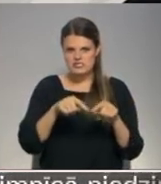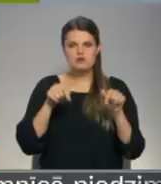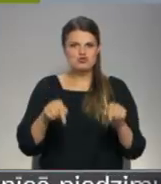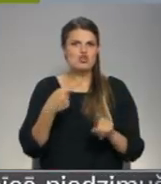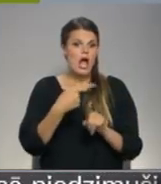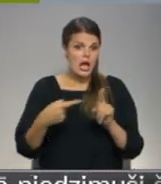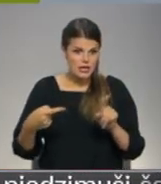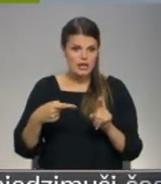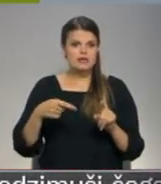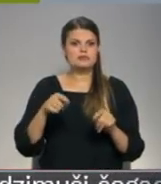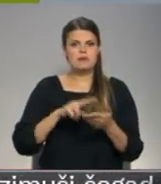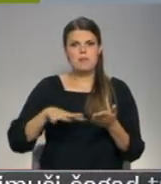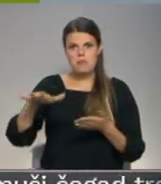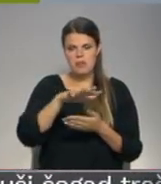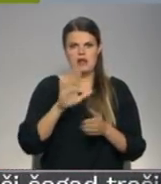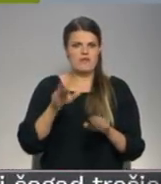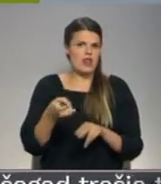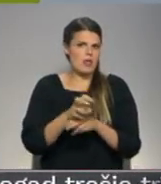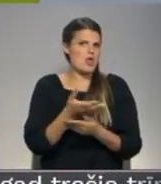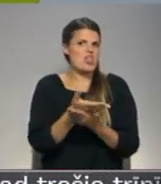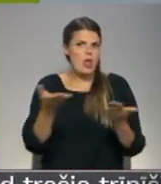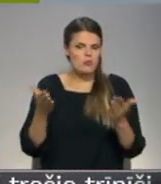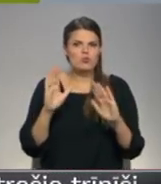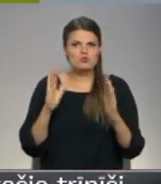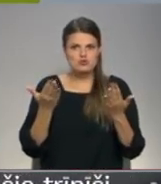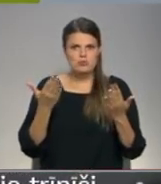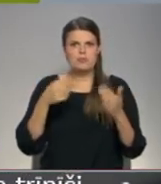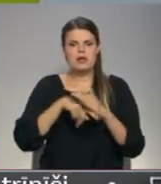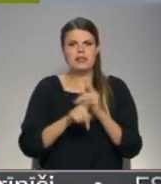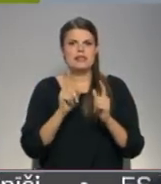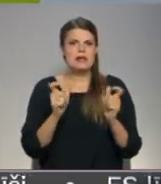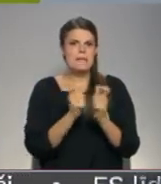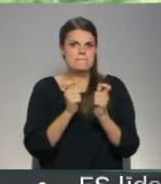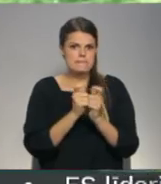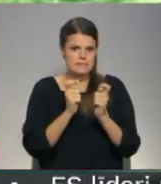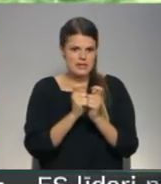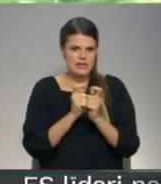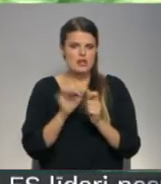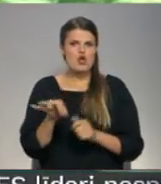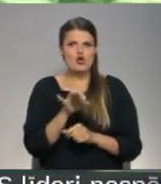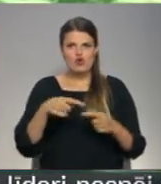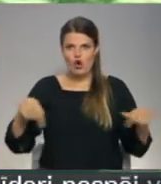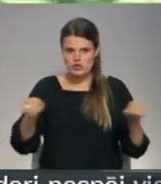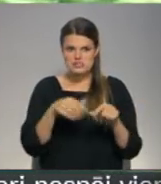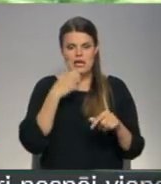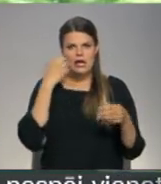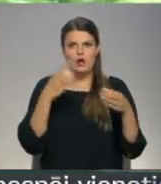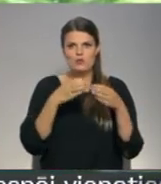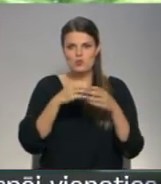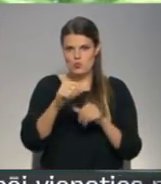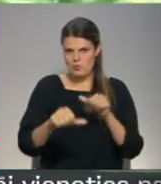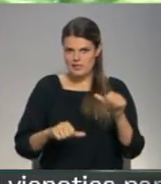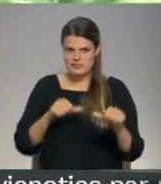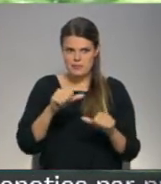šeireizē skeitparks bija pieejams ikvienam, bet estrādē ieeja tikai ar biļetēm. Starplaikā, grupas mainās,